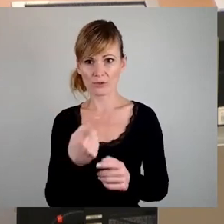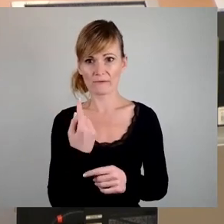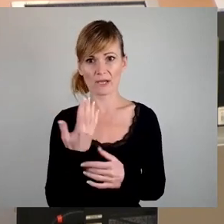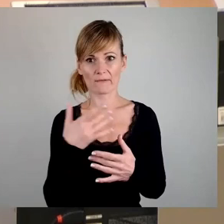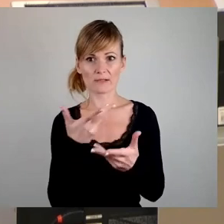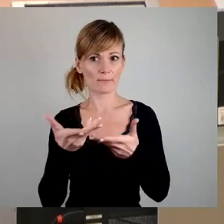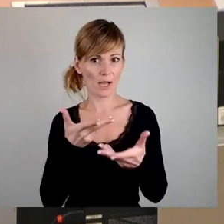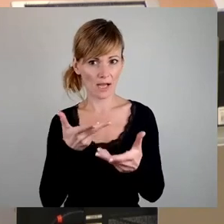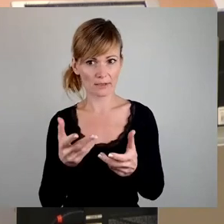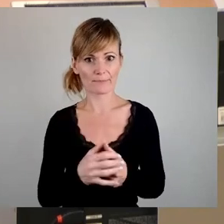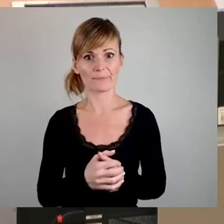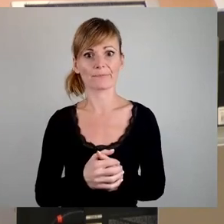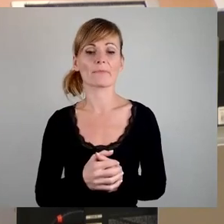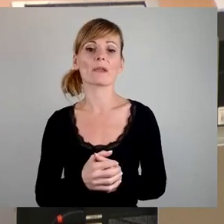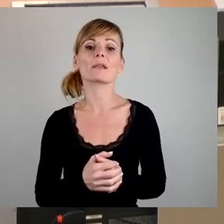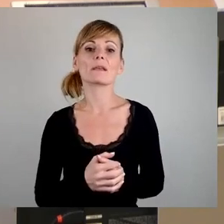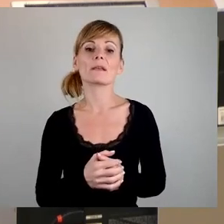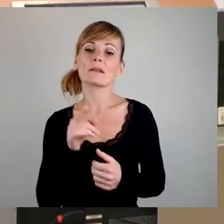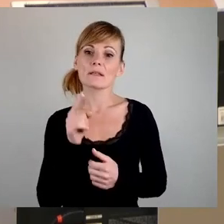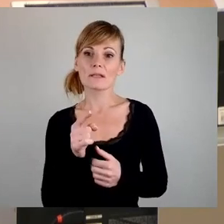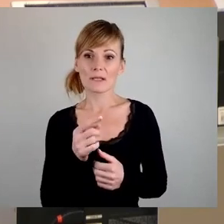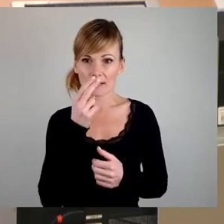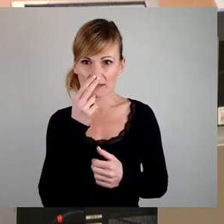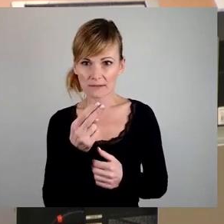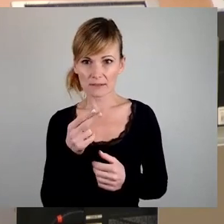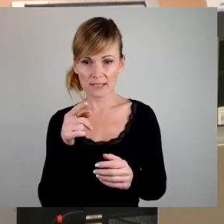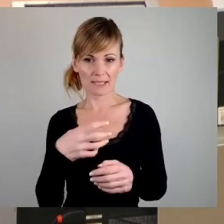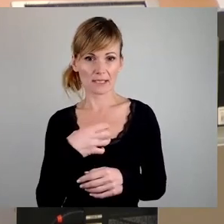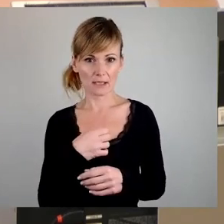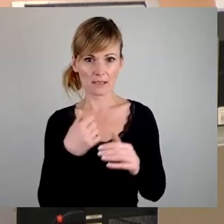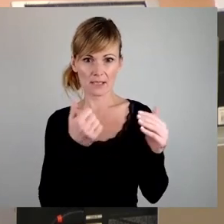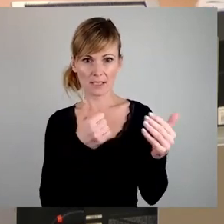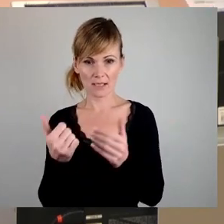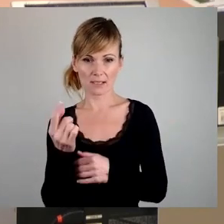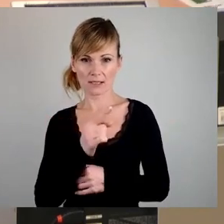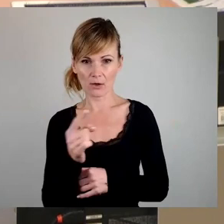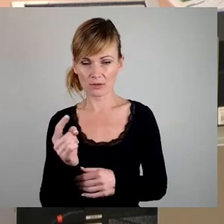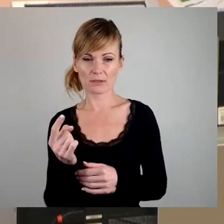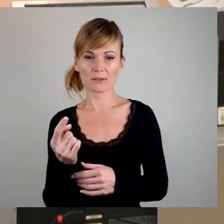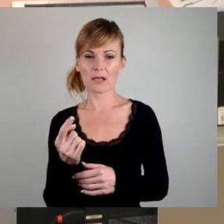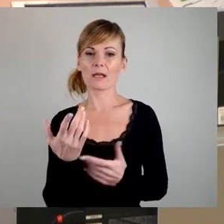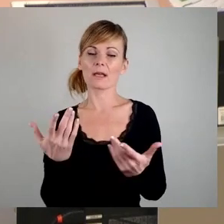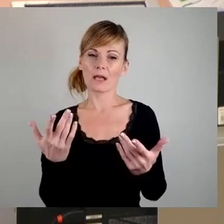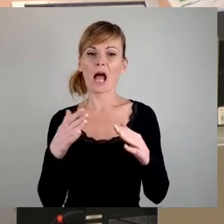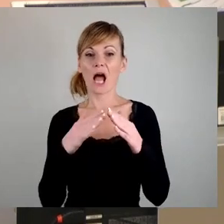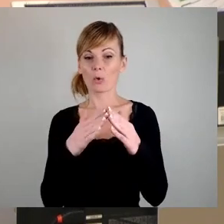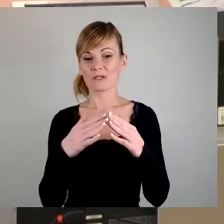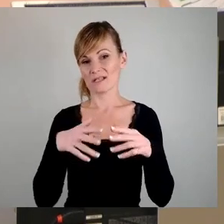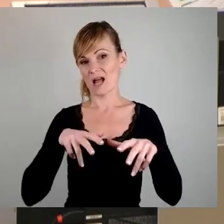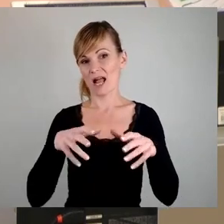herausgestellt, dass in Dresden 66.000 Haushalte in den Einkommensgrenzen des